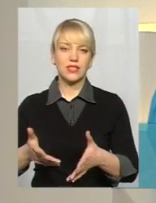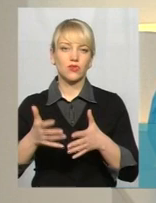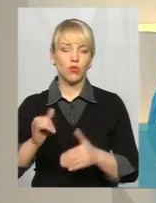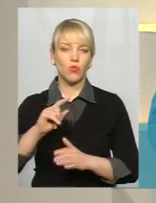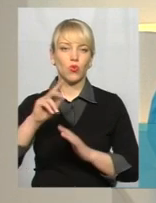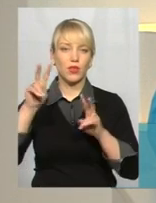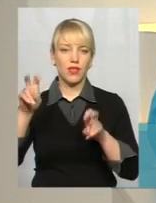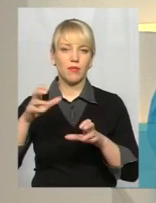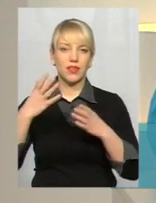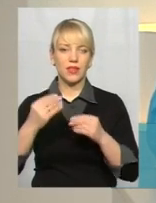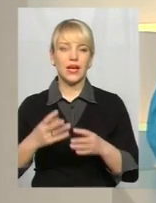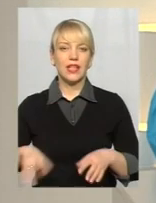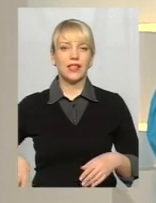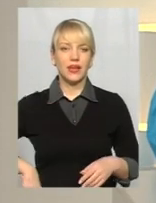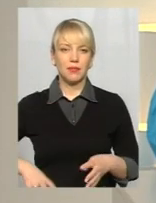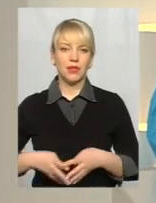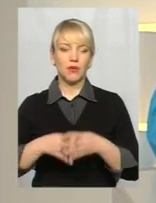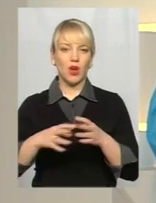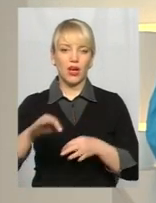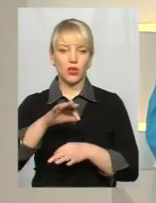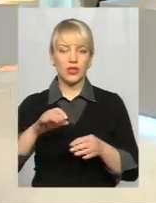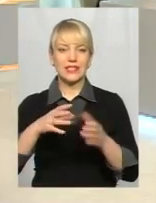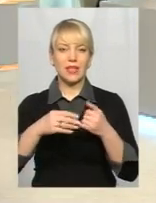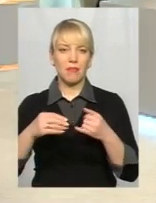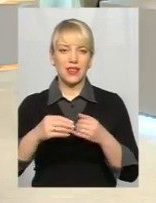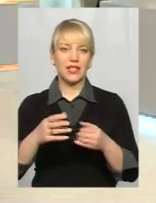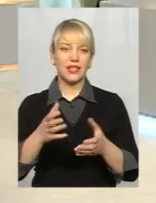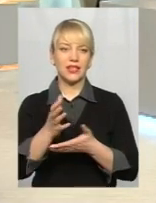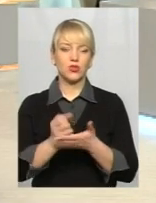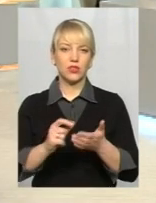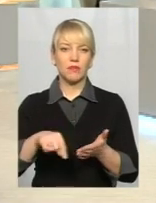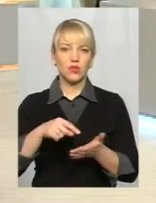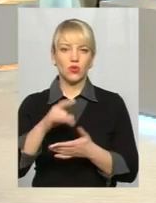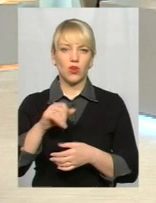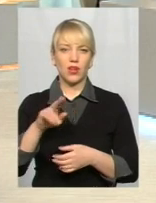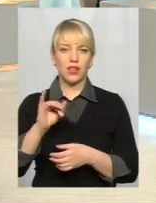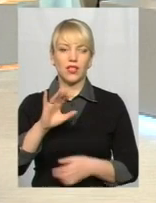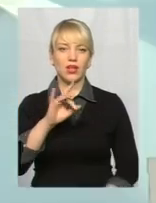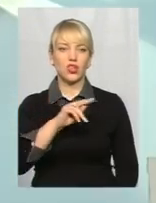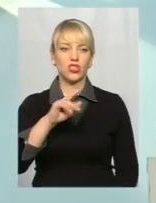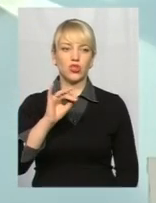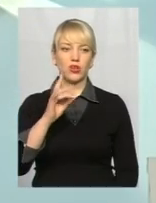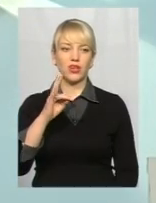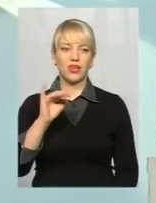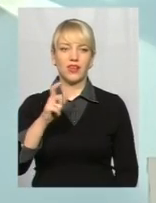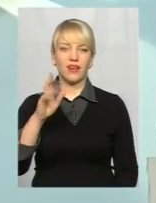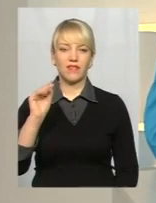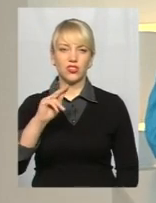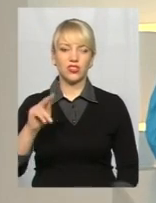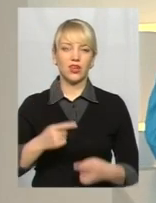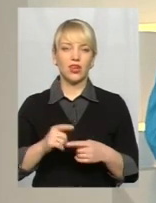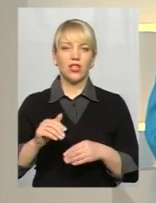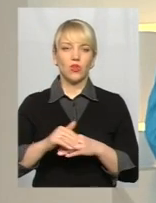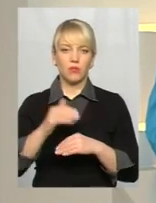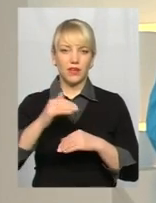директором Департаменту архітектури, містобудування і земельних ресурсів міської ради Олександром Чорнієвичем. Добрий вечір. Доброго вечора. У